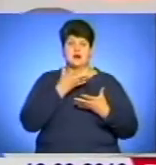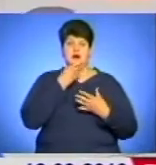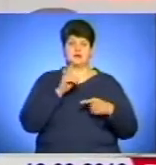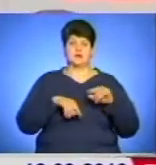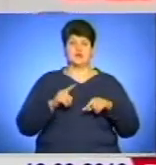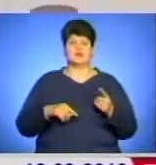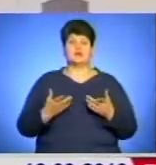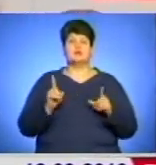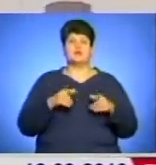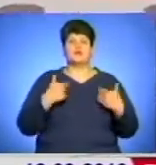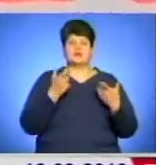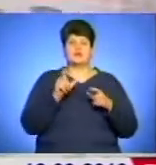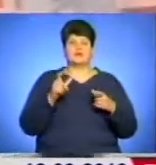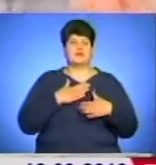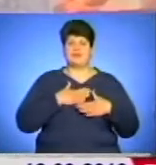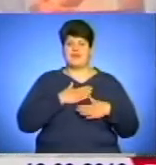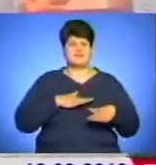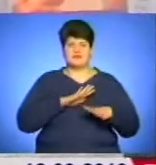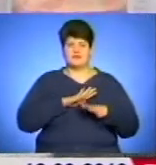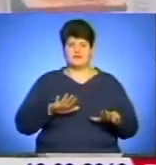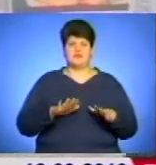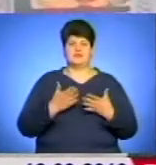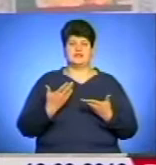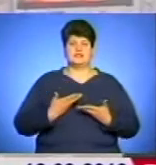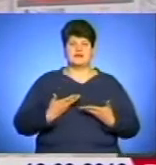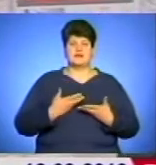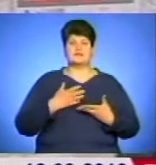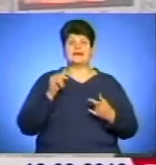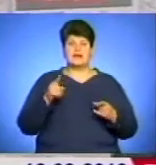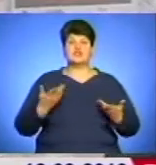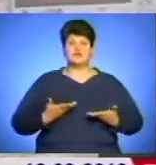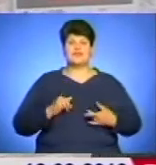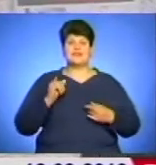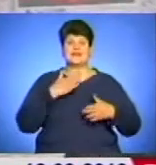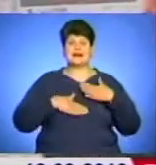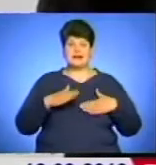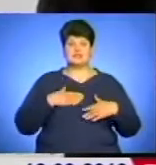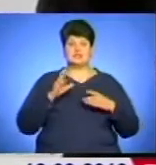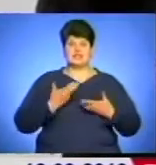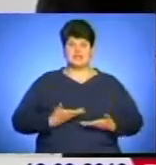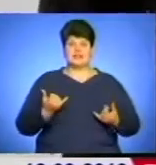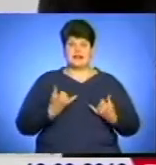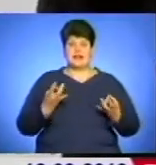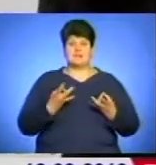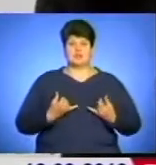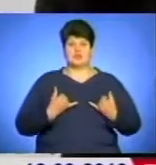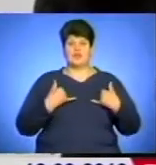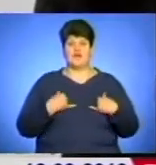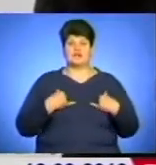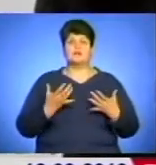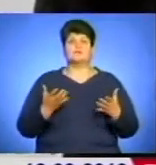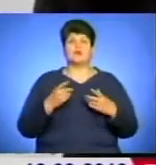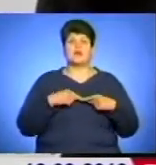Щоб порадити людям, які не задоволені життям? Нехай живуть і радуються, тому що воно одне, його треба шанувати. Організатори також